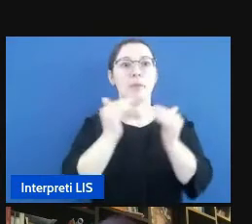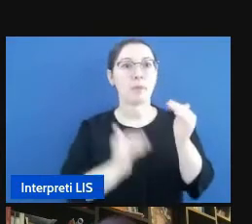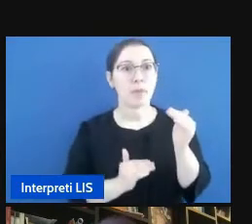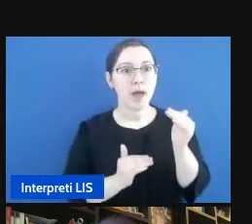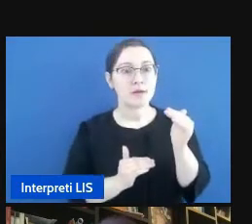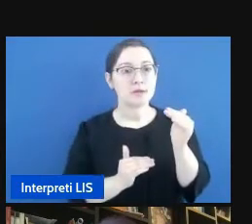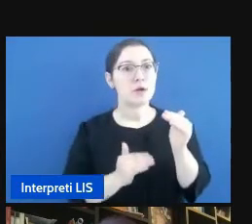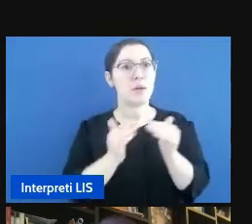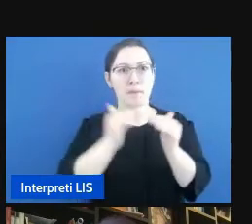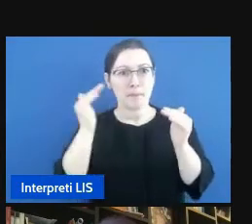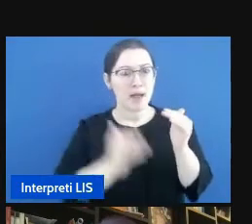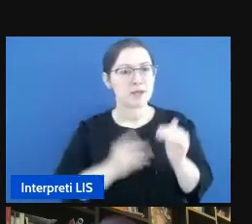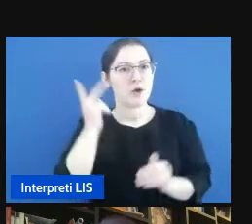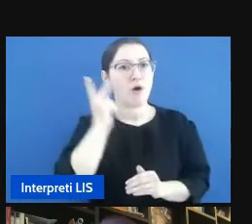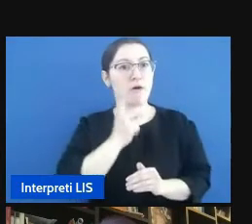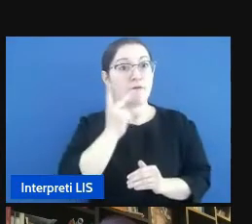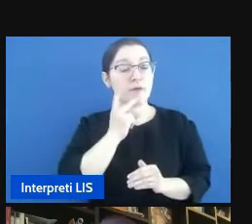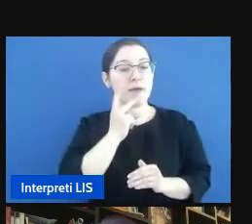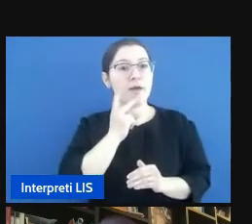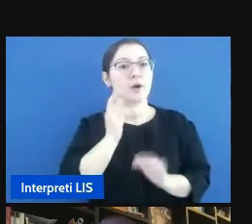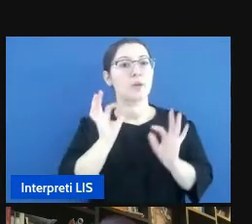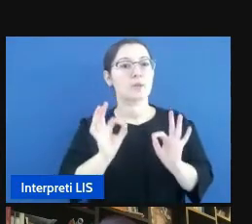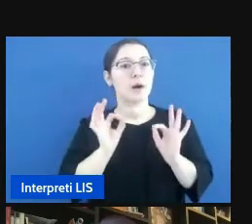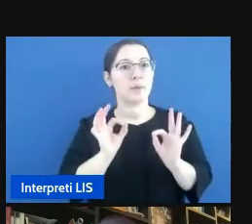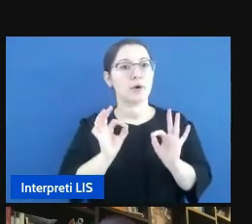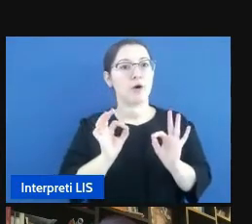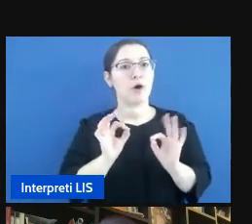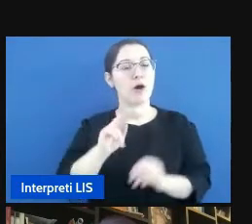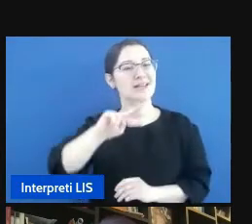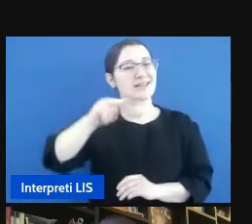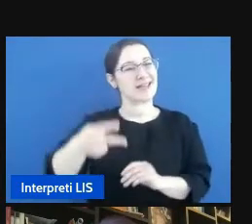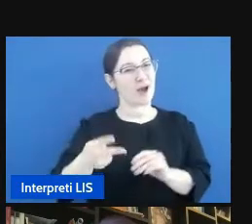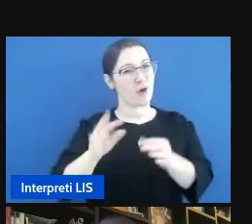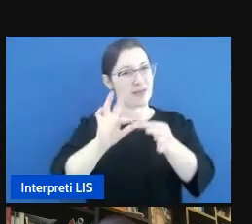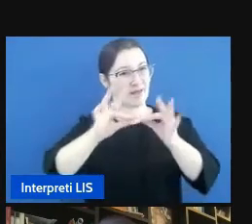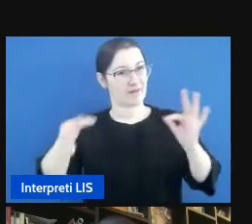molto più basso soprattutto nel secondo tipo di frase.